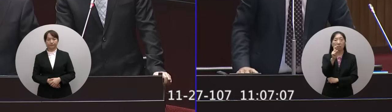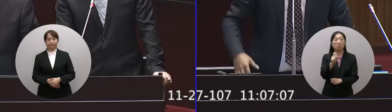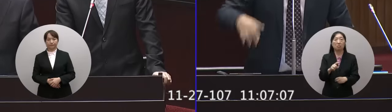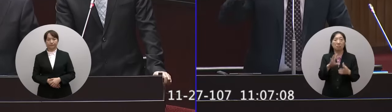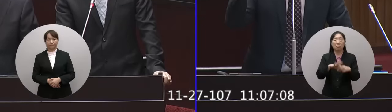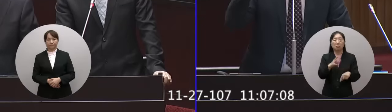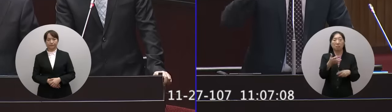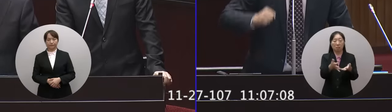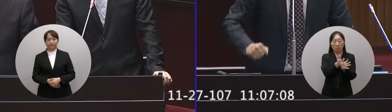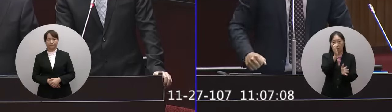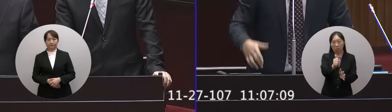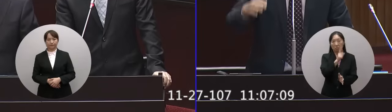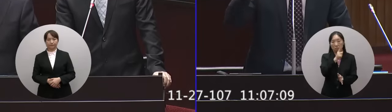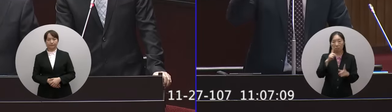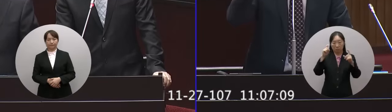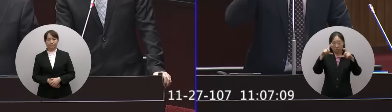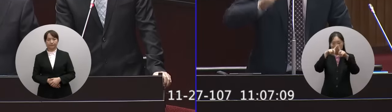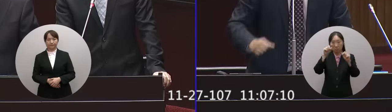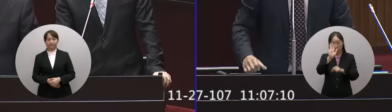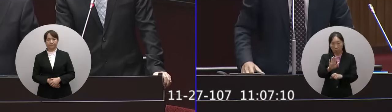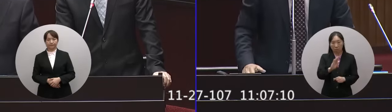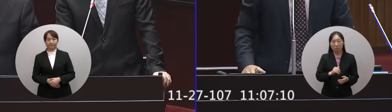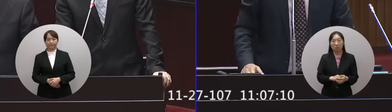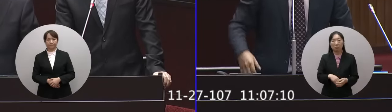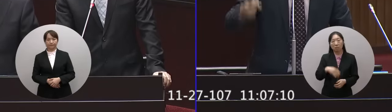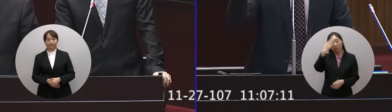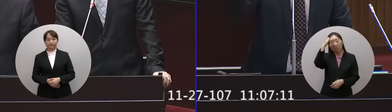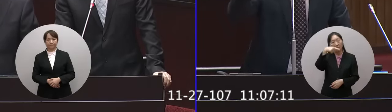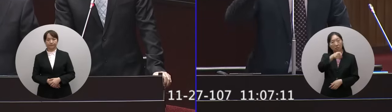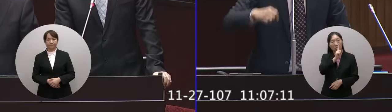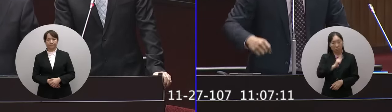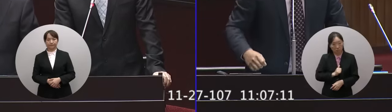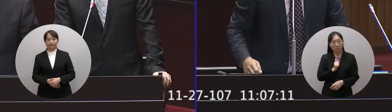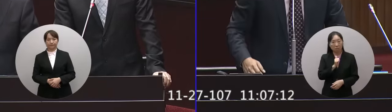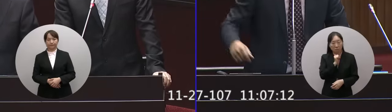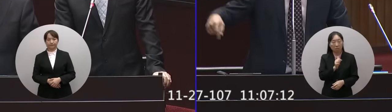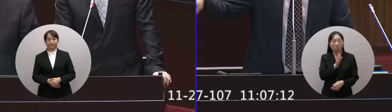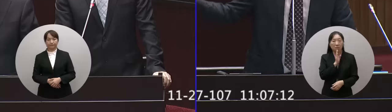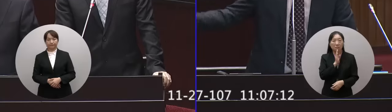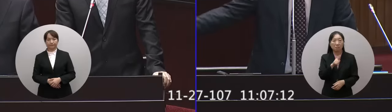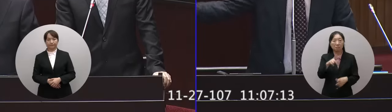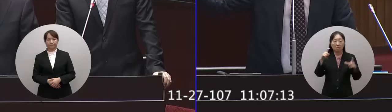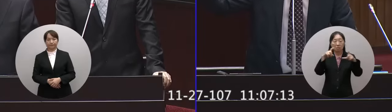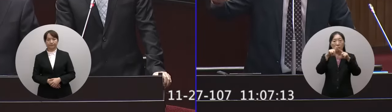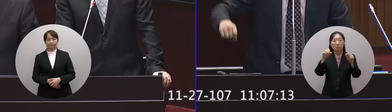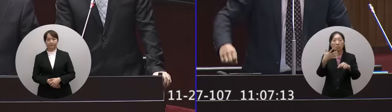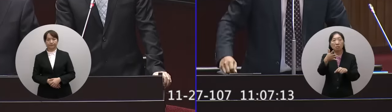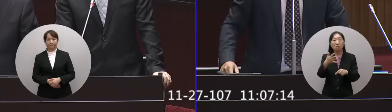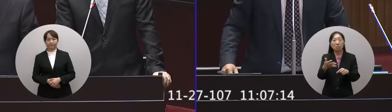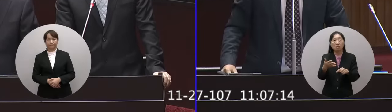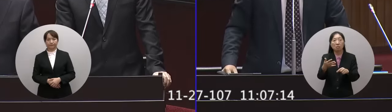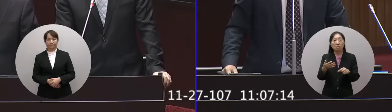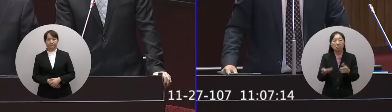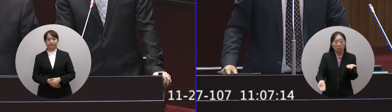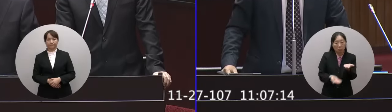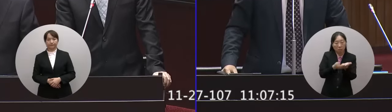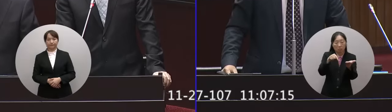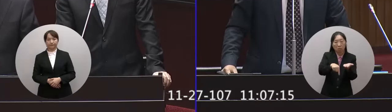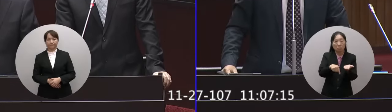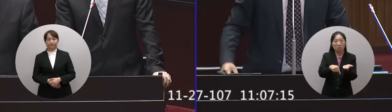說有喔有這個照片還好你講實話齁這個照片為什麼沒有提在調查報告裡